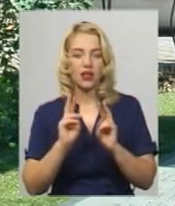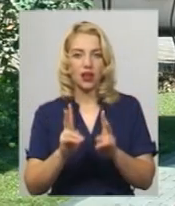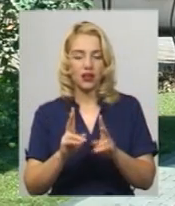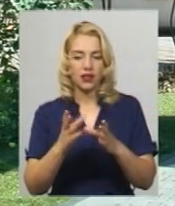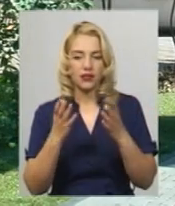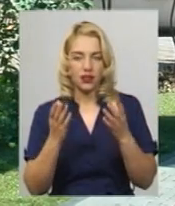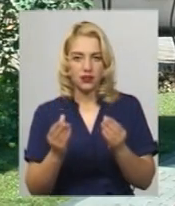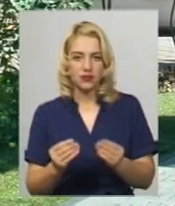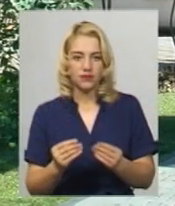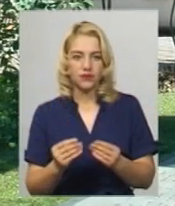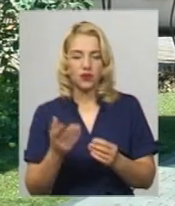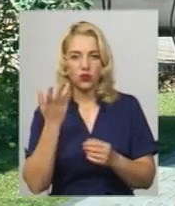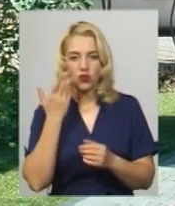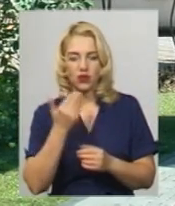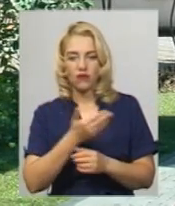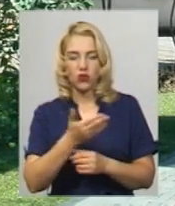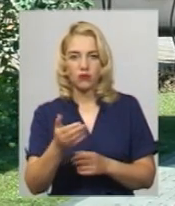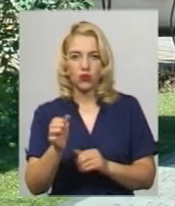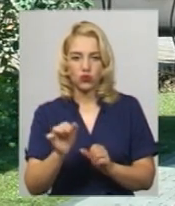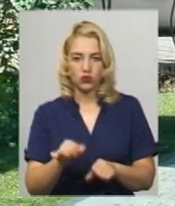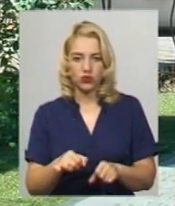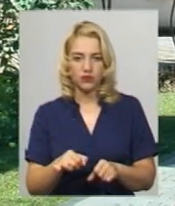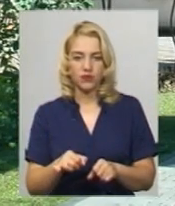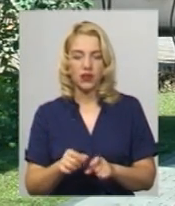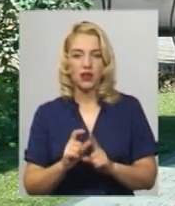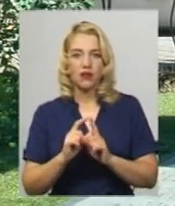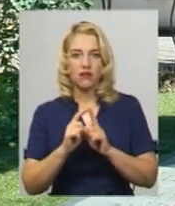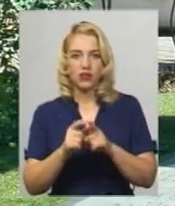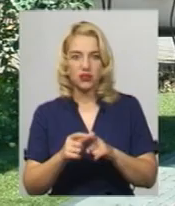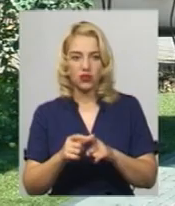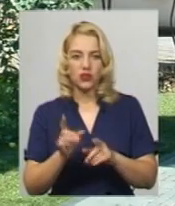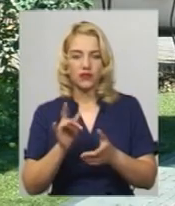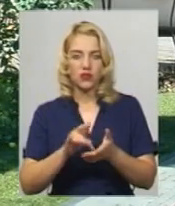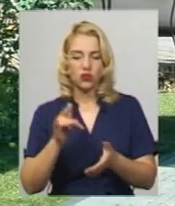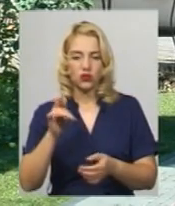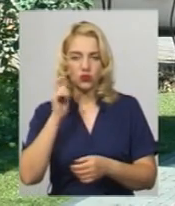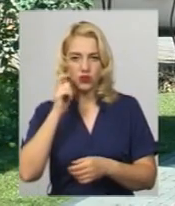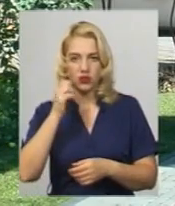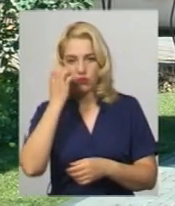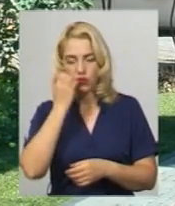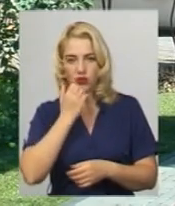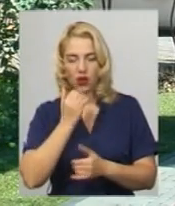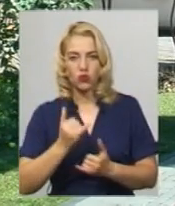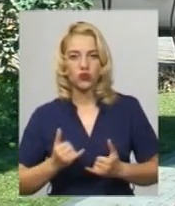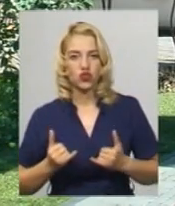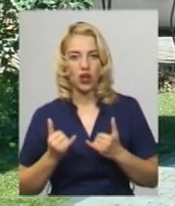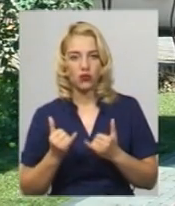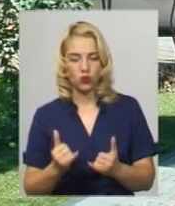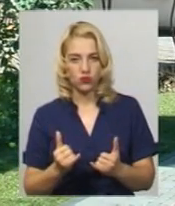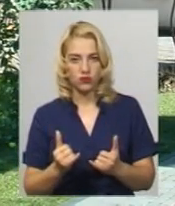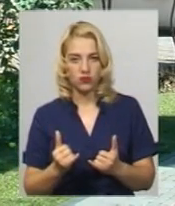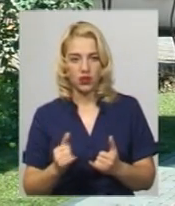день, коли вони можуть висловити в столиці України подяку, шану і